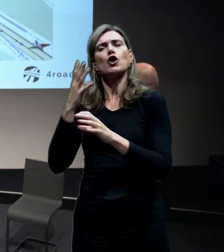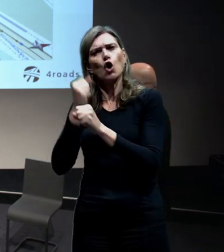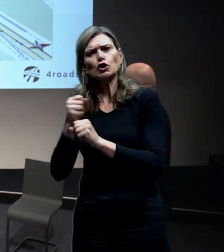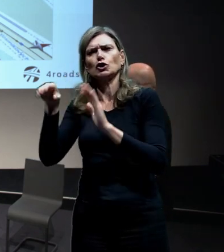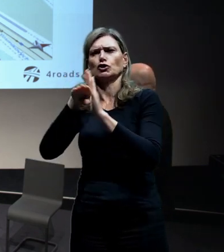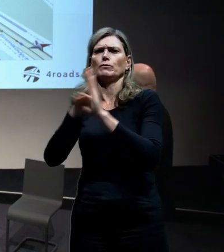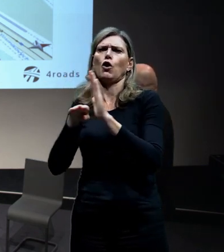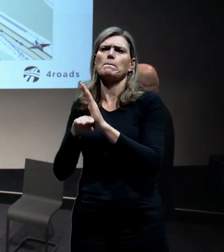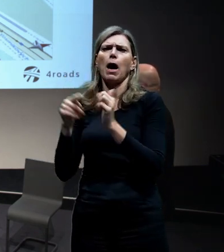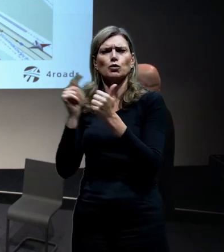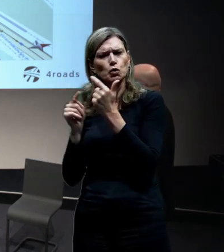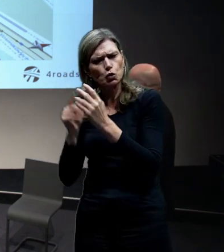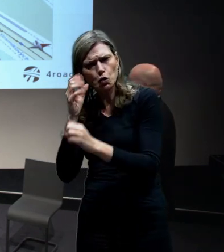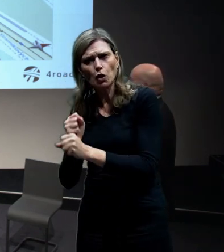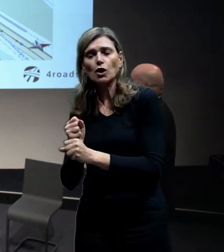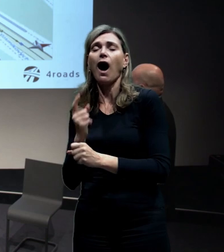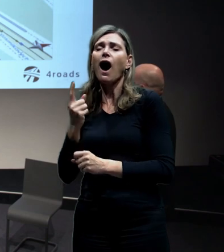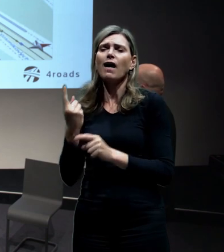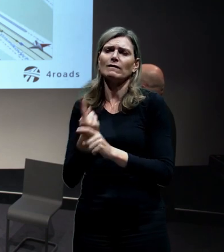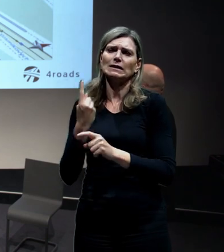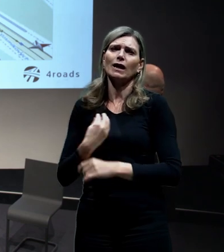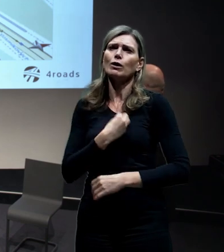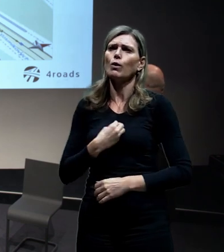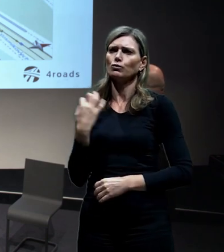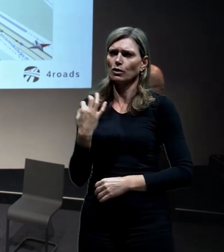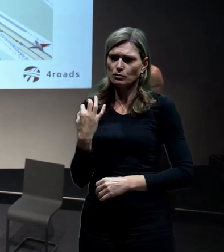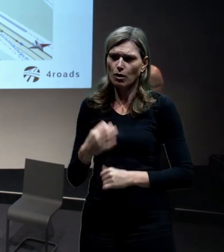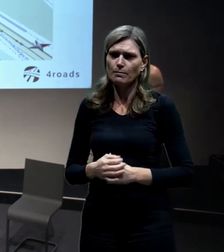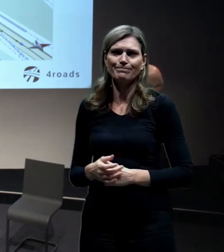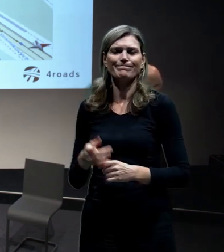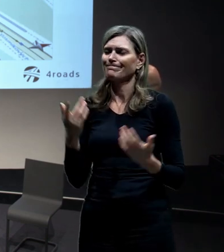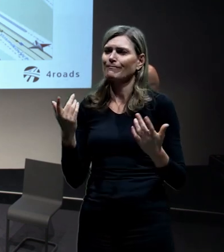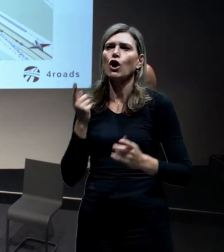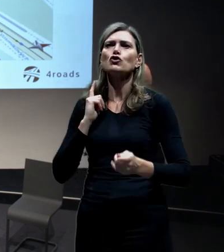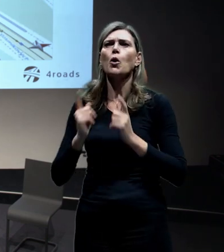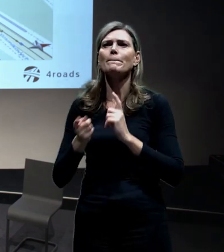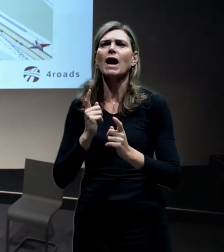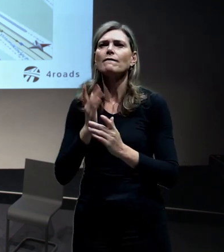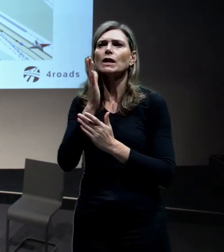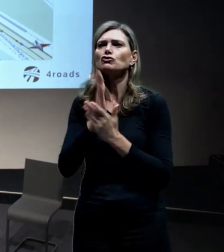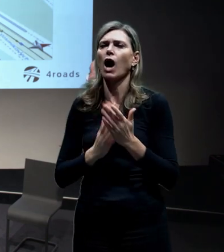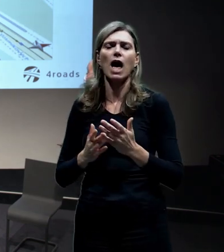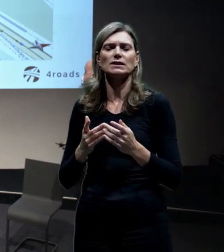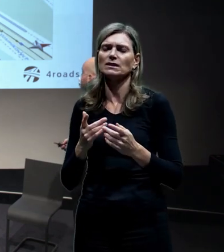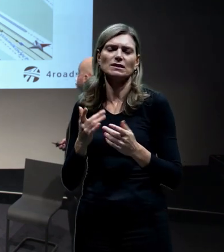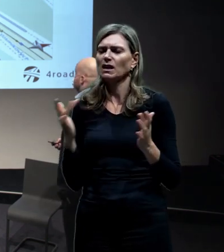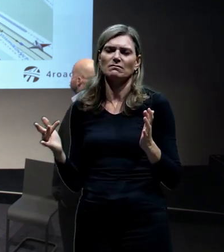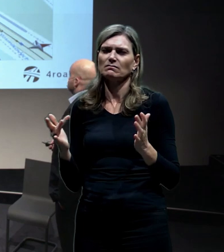a předpisy. Bohužel nám nevyšla ta dopravní část. To znamená,